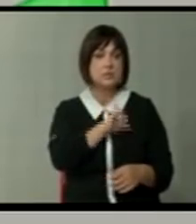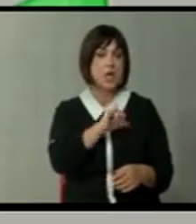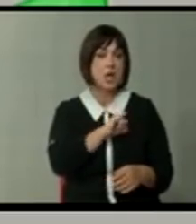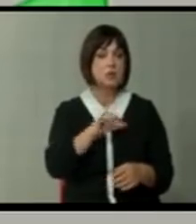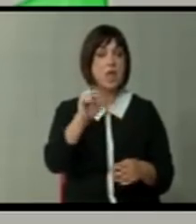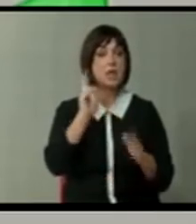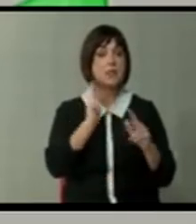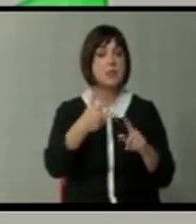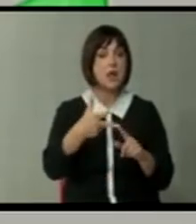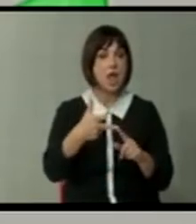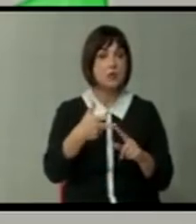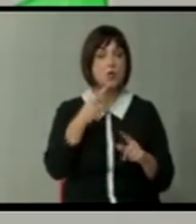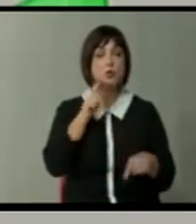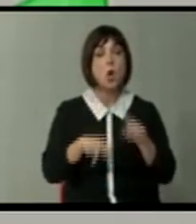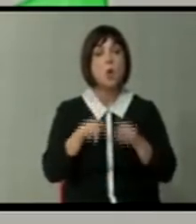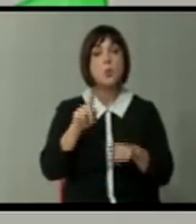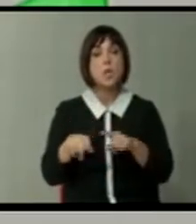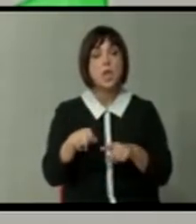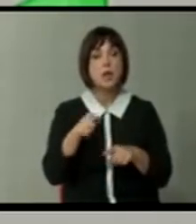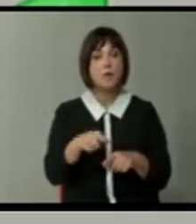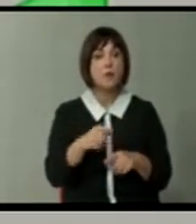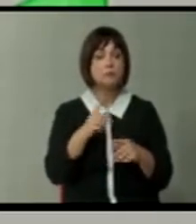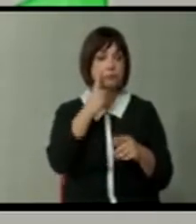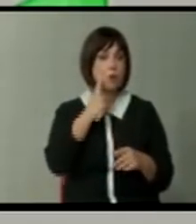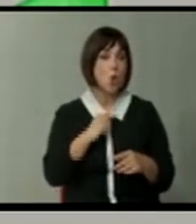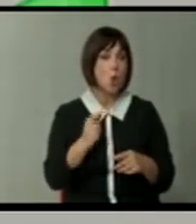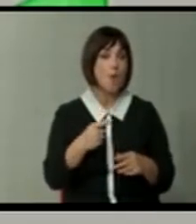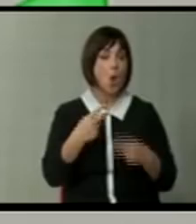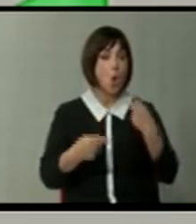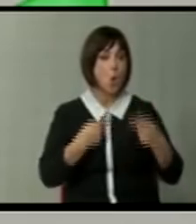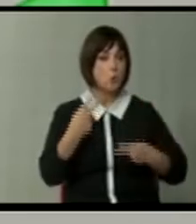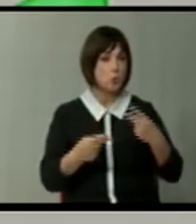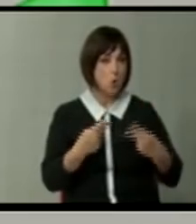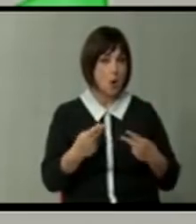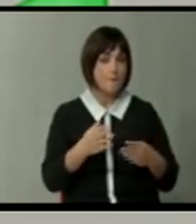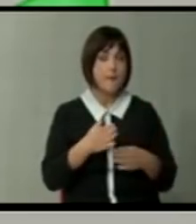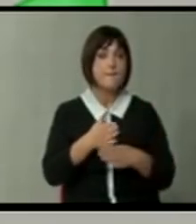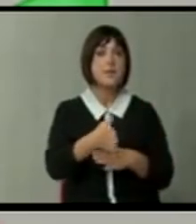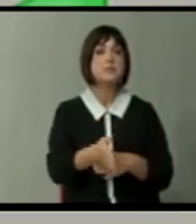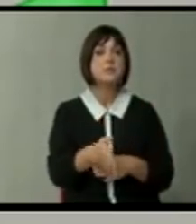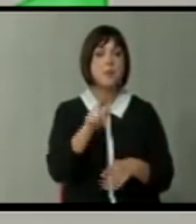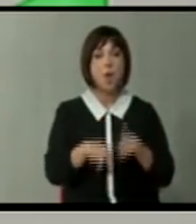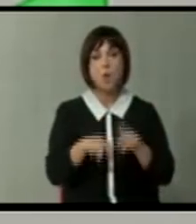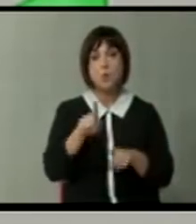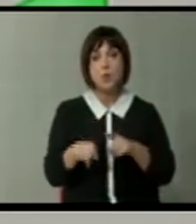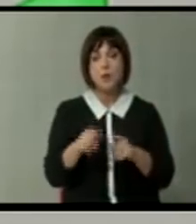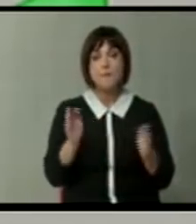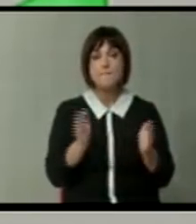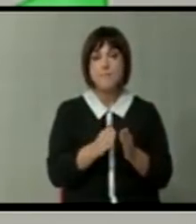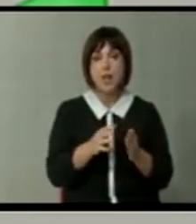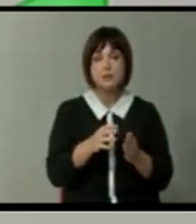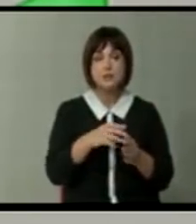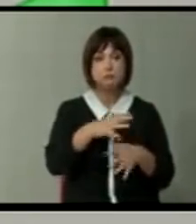трето, за че, со некаков умерен или контролиран пристап кон некаква мала